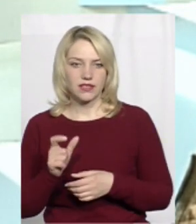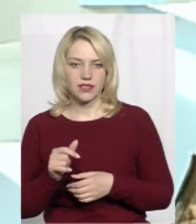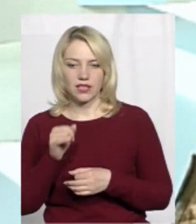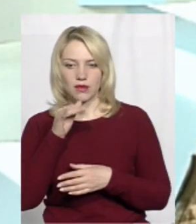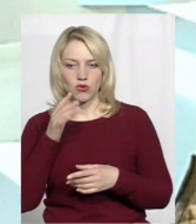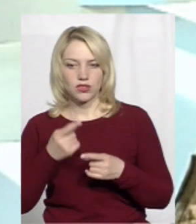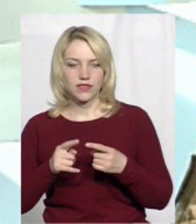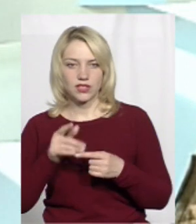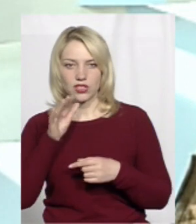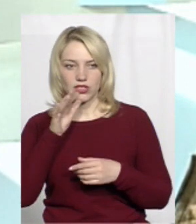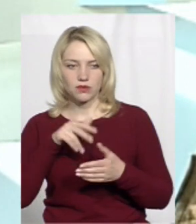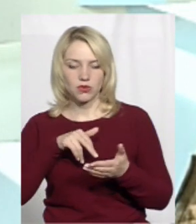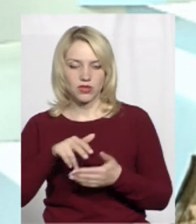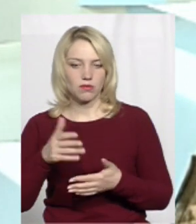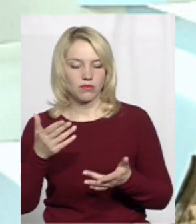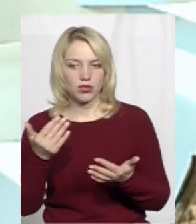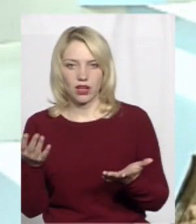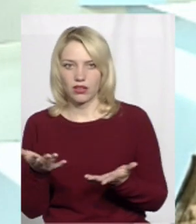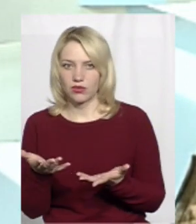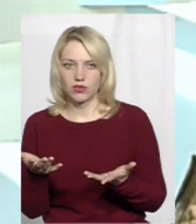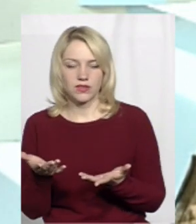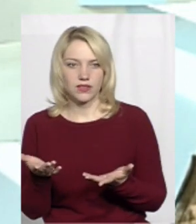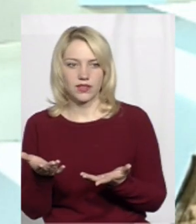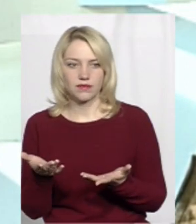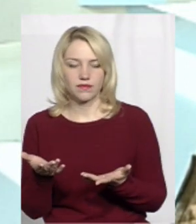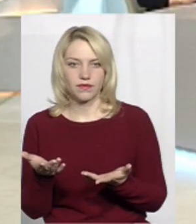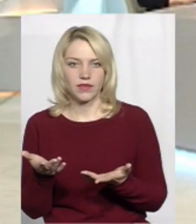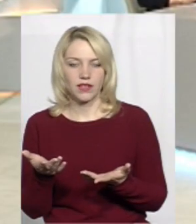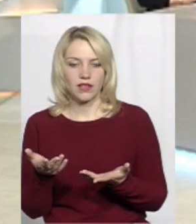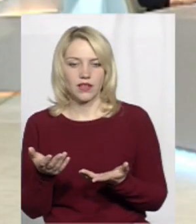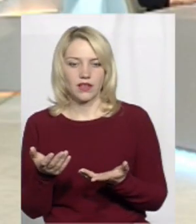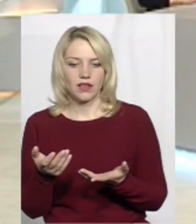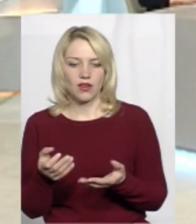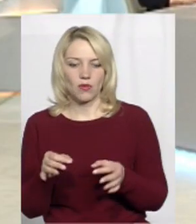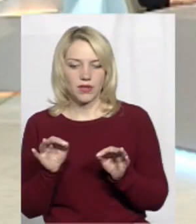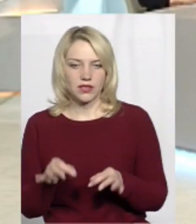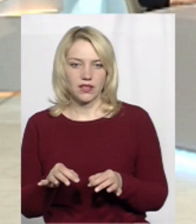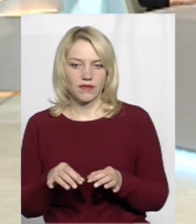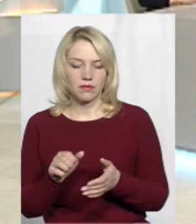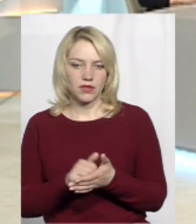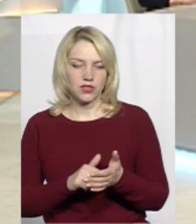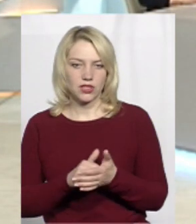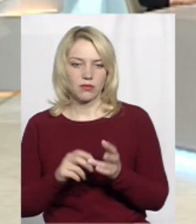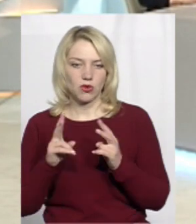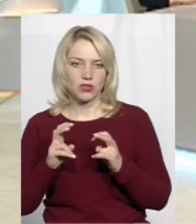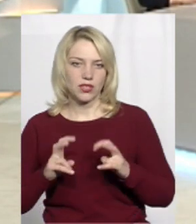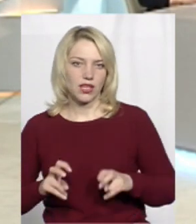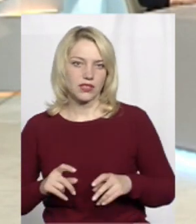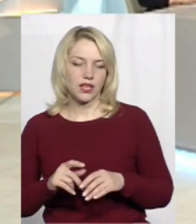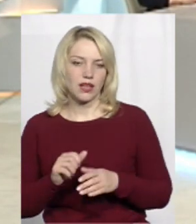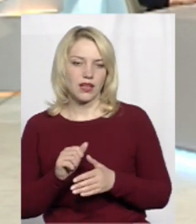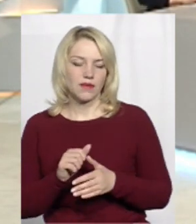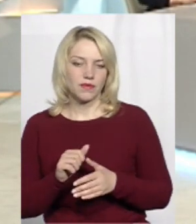може в цей час пройти по якимось певним об'єктивним причинам, то розглядається питання на